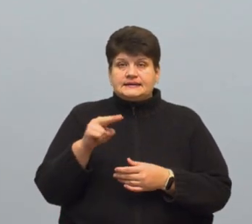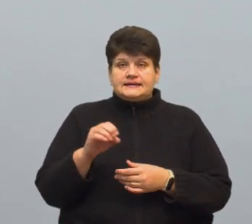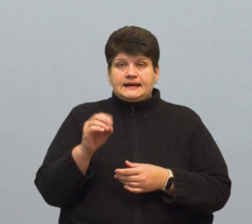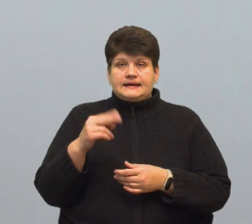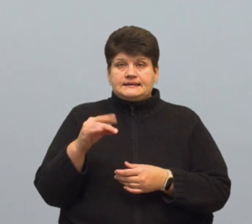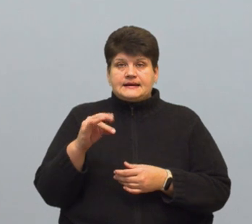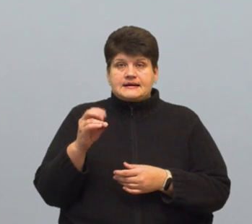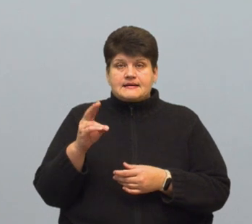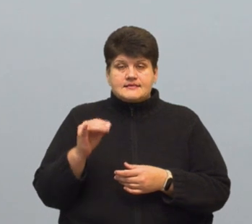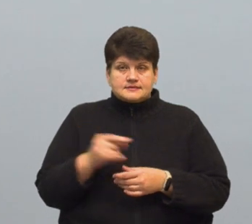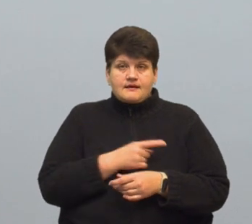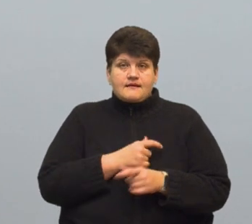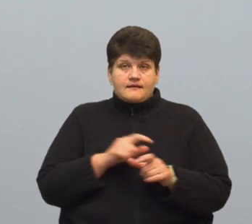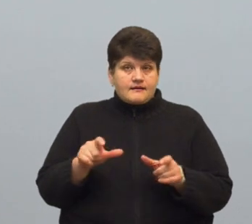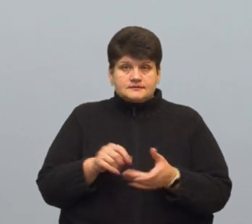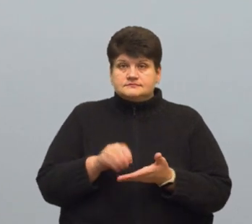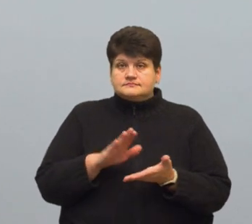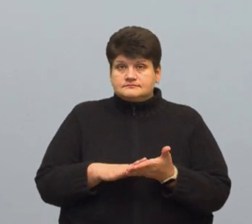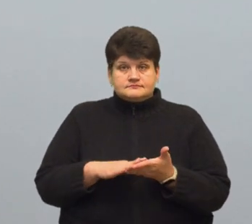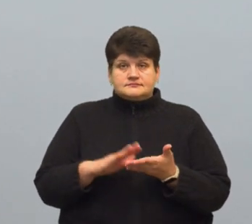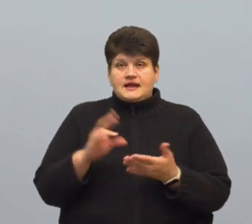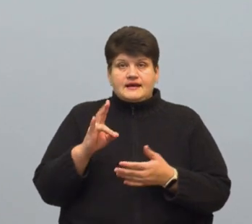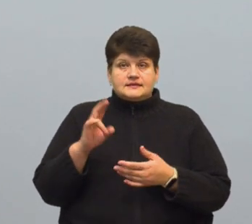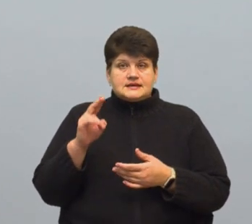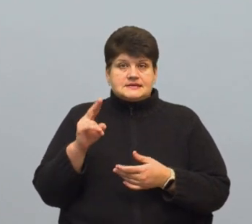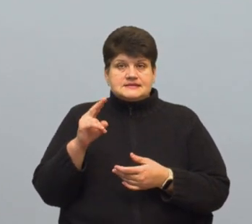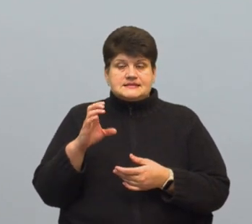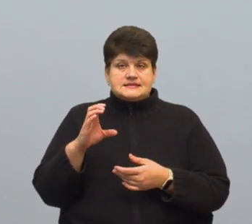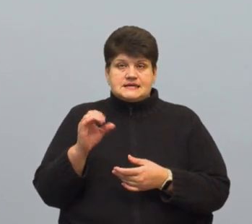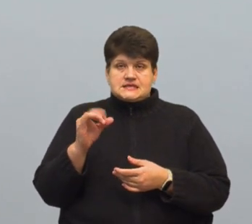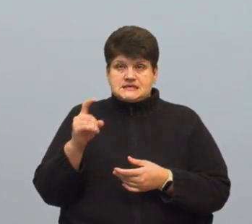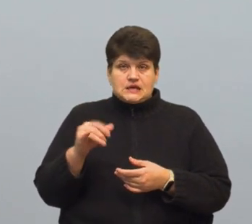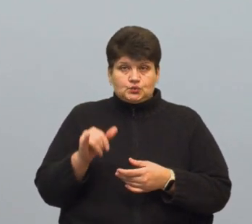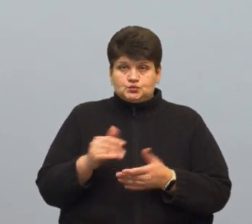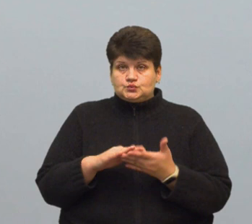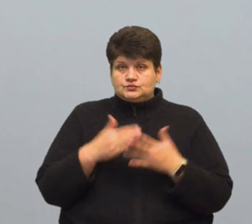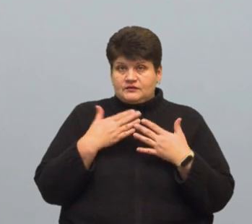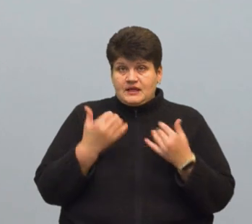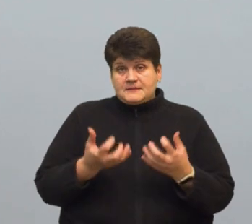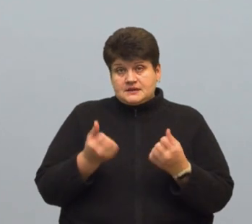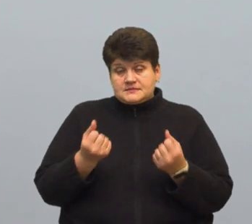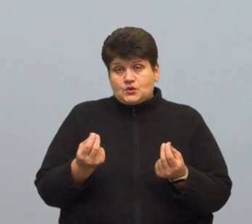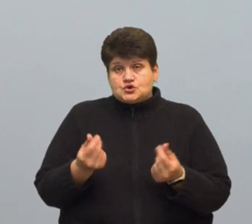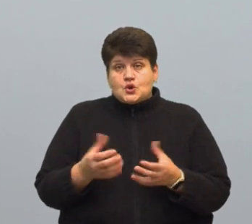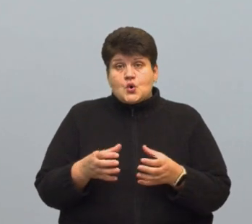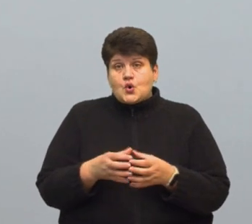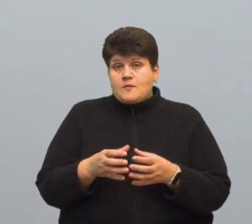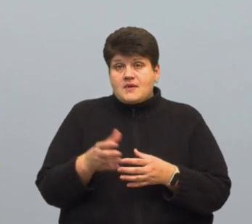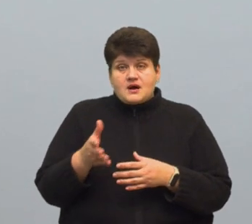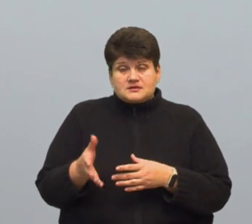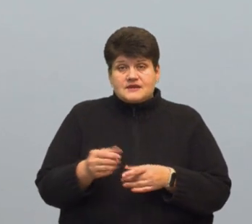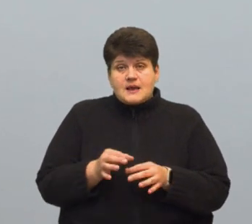яка не законтрактована в НЦЗУ, вона утримується за кошти громади, але вона є поза